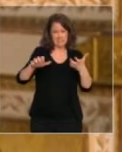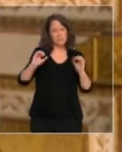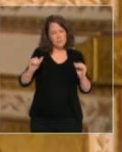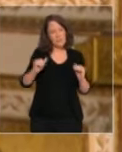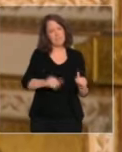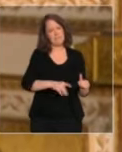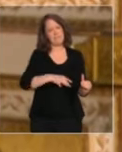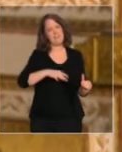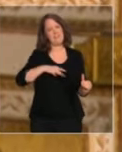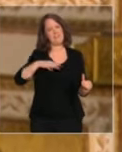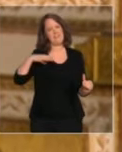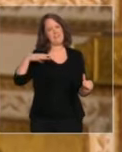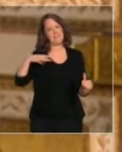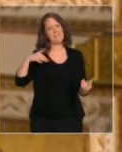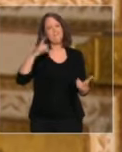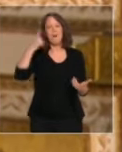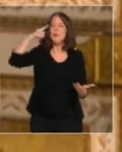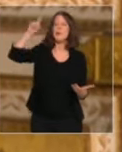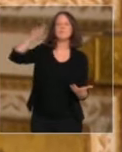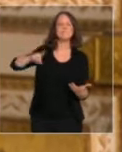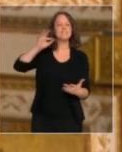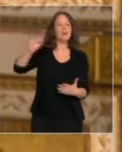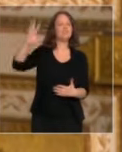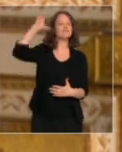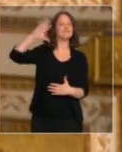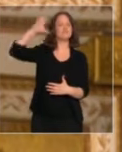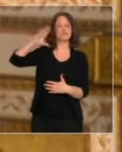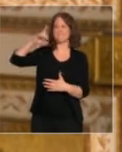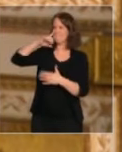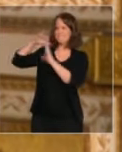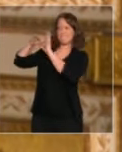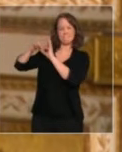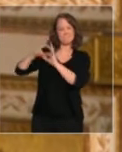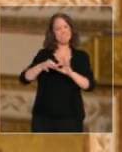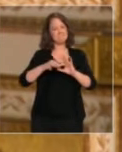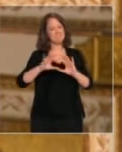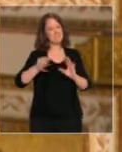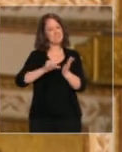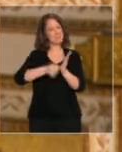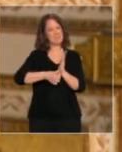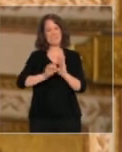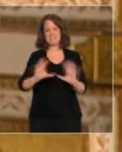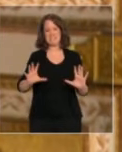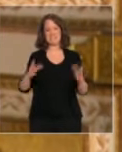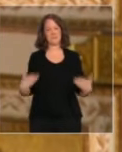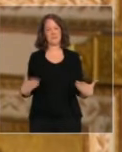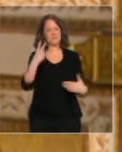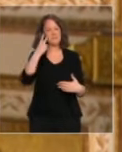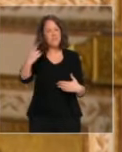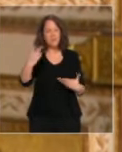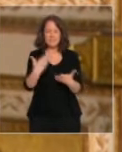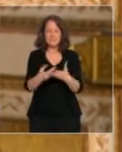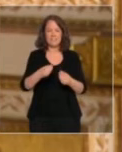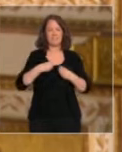certaine idée qui a fait la France est bien là, vivante et créatrice. et cela doit nous remplir d'espoir.